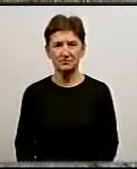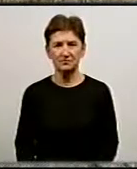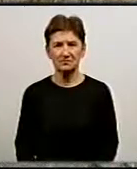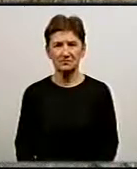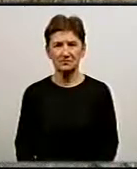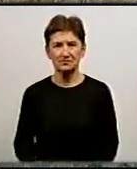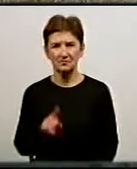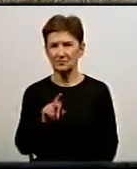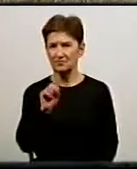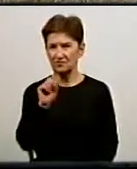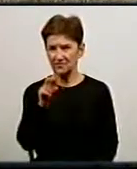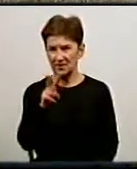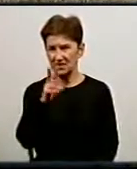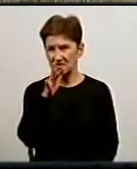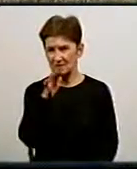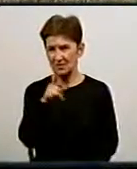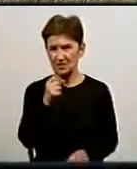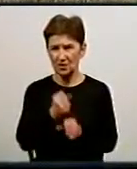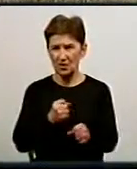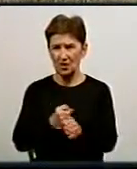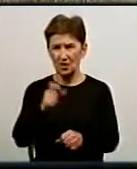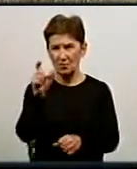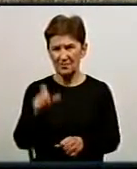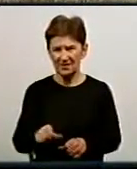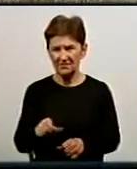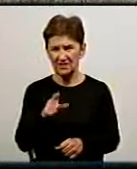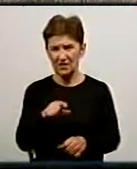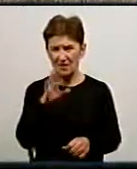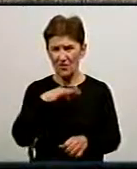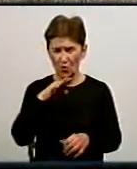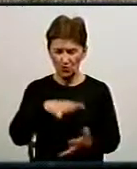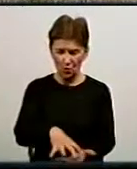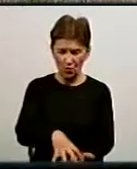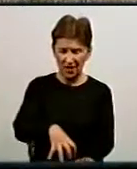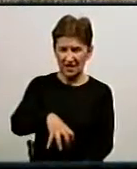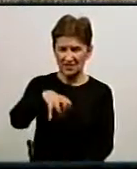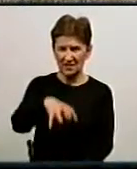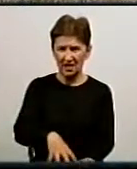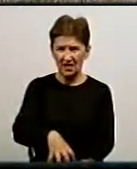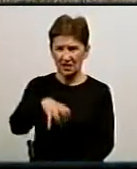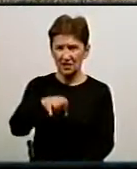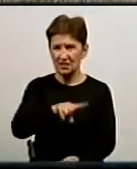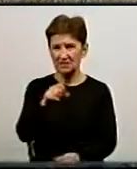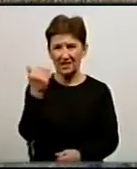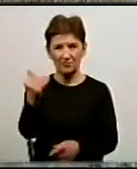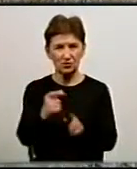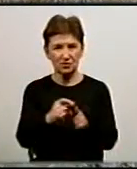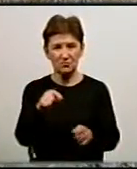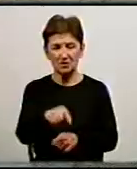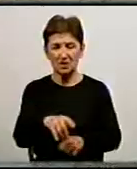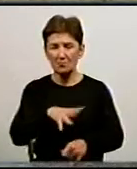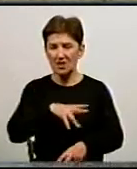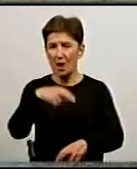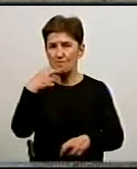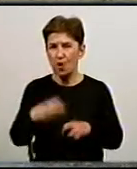З 12-ї години дня працівник водоканалу Юрій Скляніченко відкачує воду з камери трубопроводу. За його словами, та встався порив